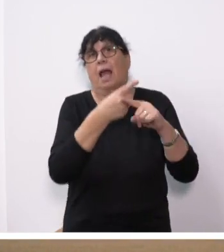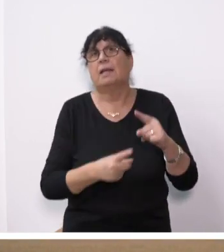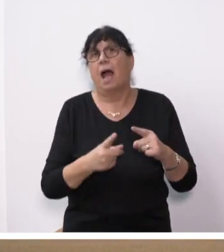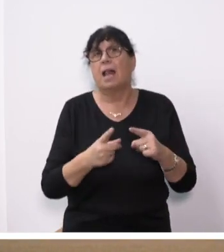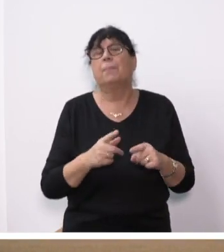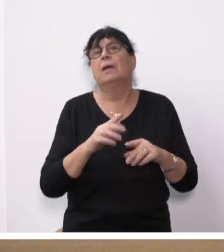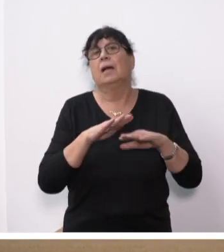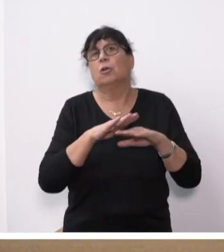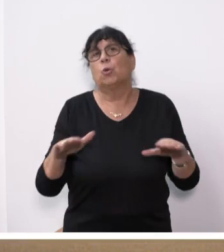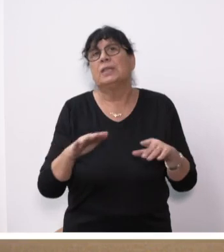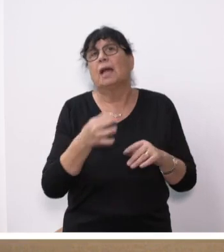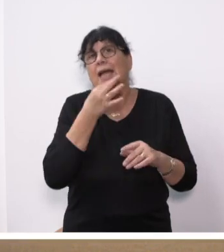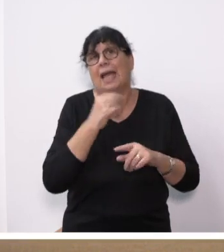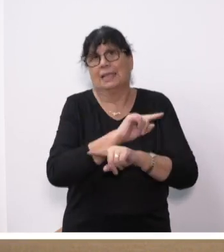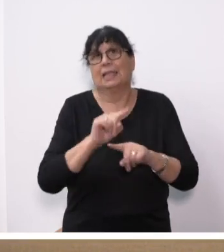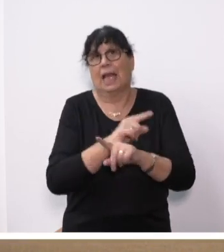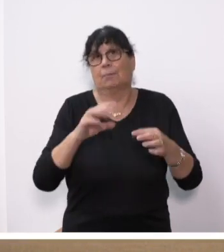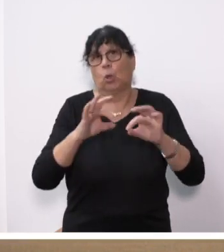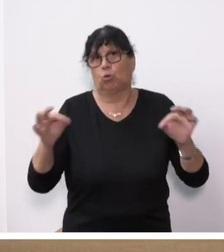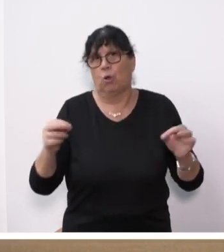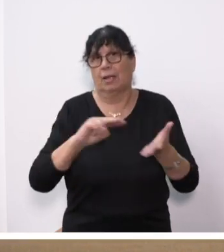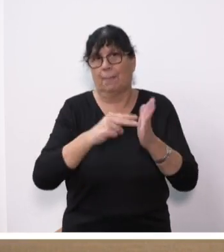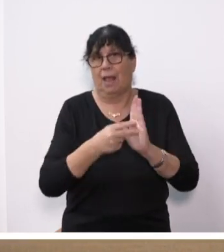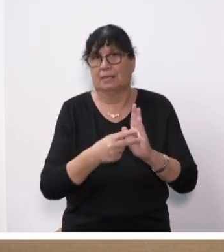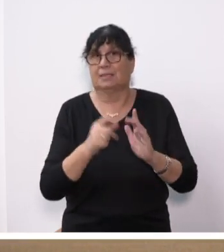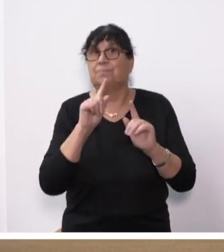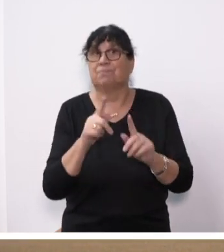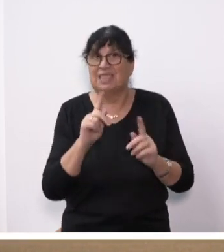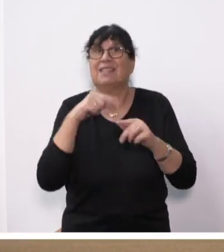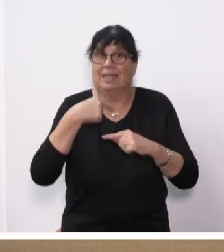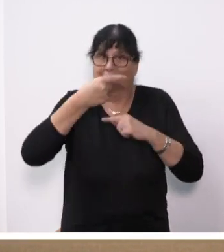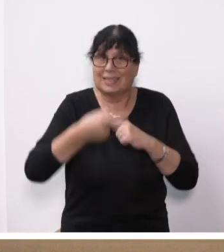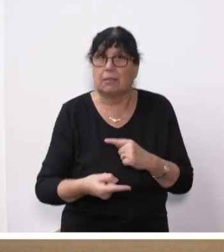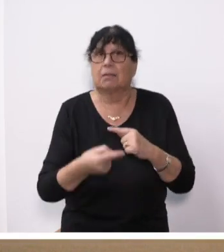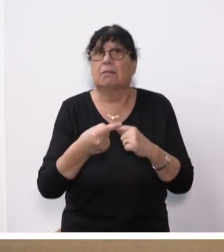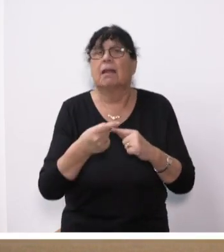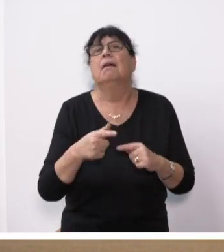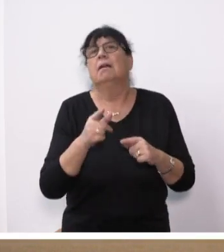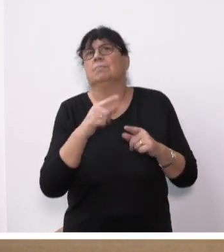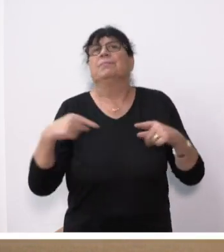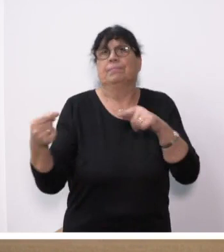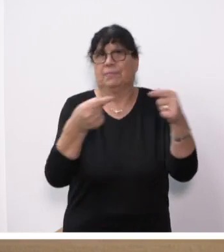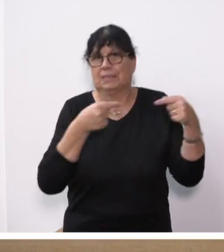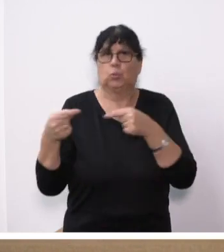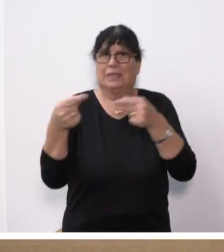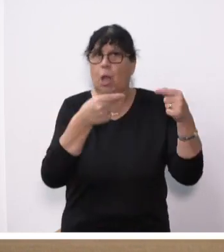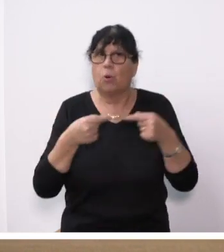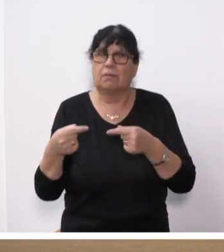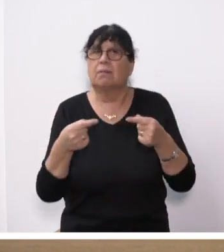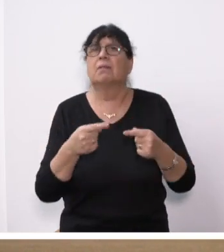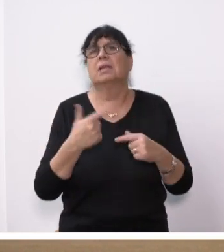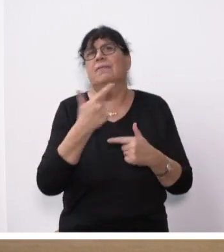Grundredezeitmodul vorgesehen. Daran anschließend wird sich die Generaldebatte zum Haushaltsplanentwurf